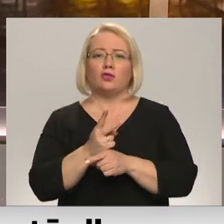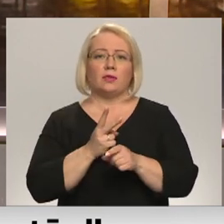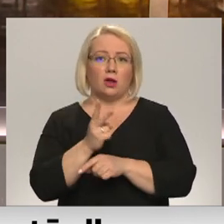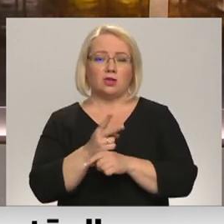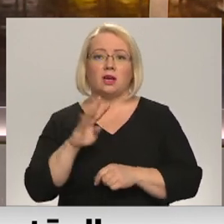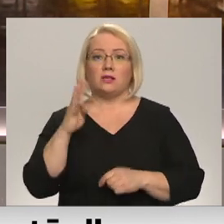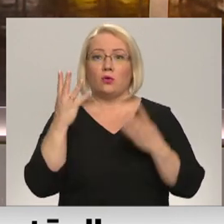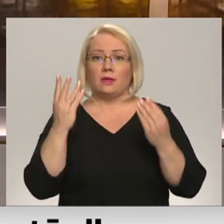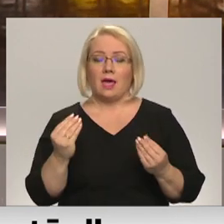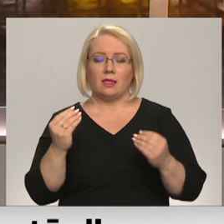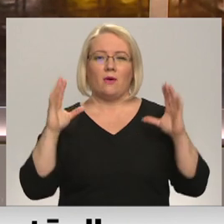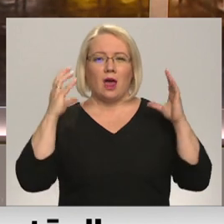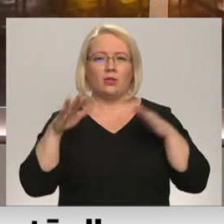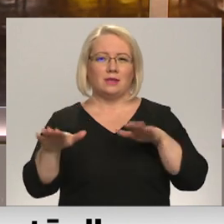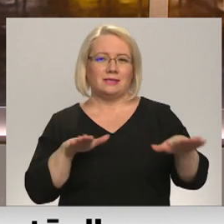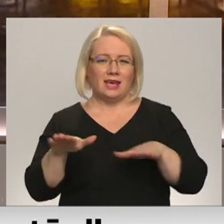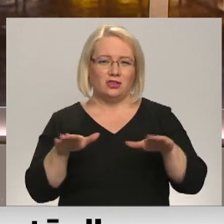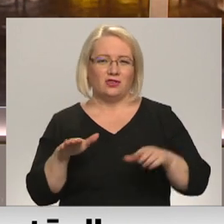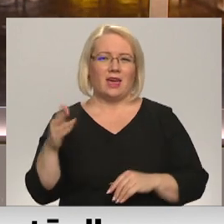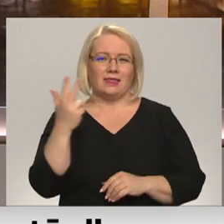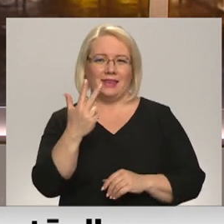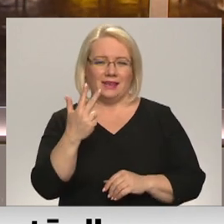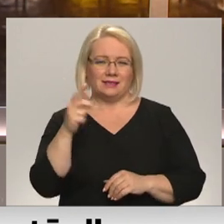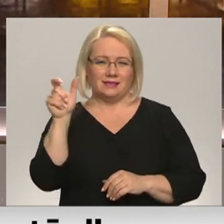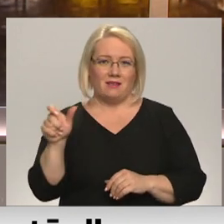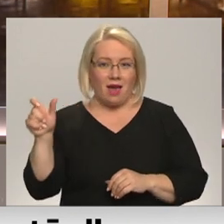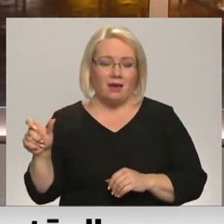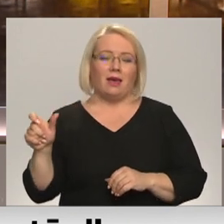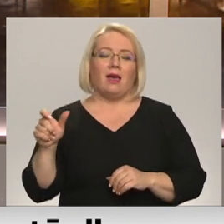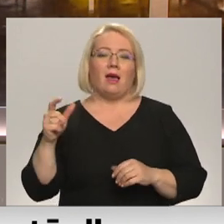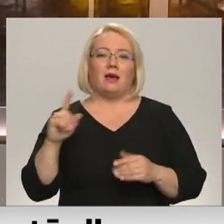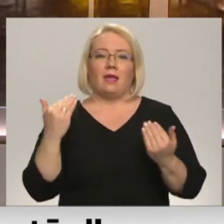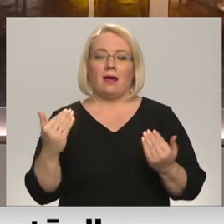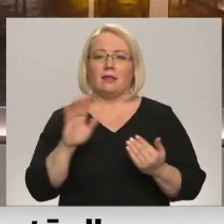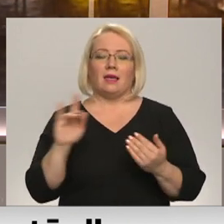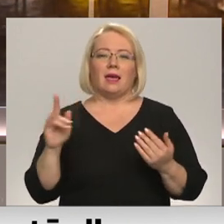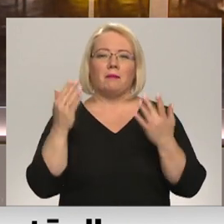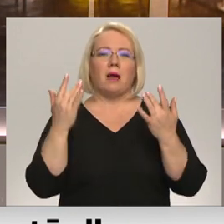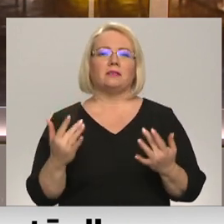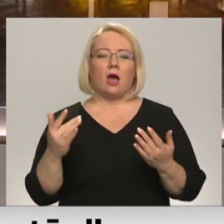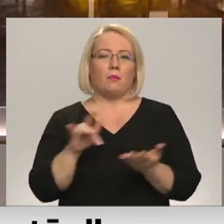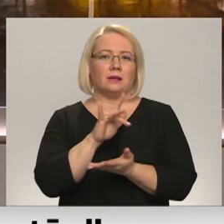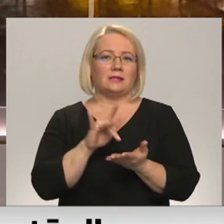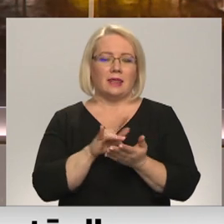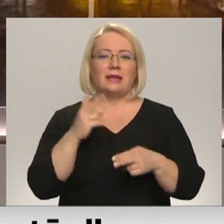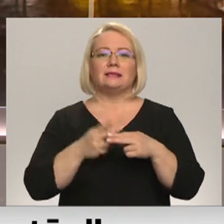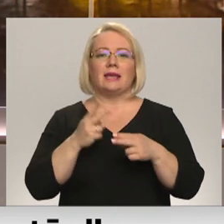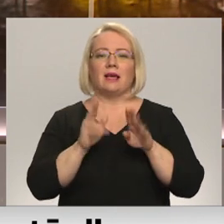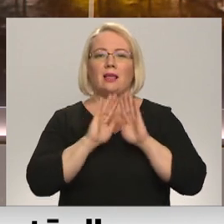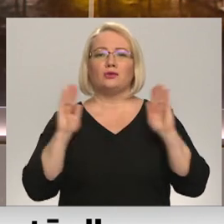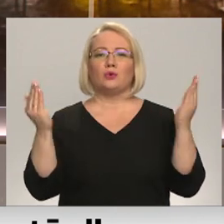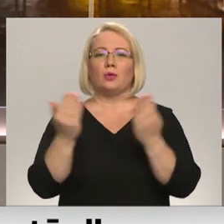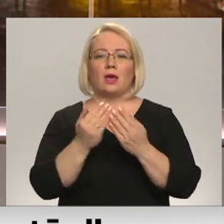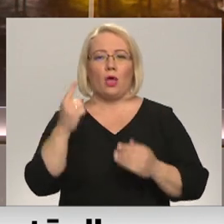ceturto dienu rādio DJ Magnus Seriņš, Elīna Baltskara un Linda Samsonova atrodas maratonu epicentrā Stikla studijā doma laukumā.